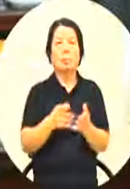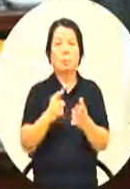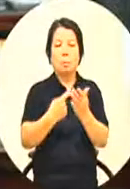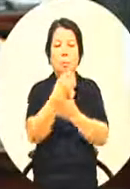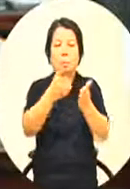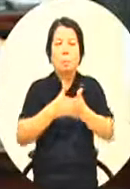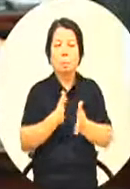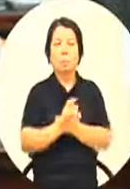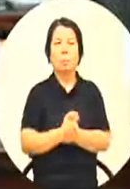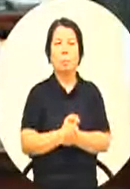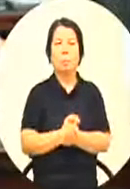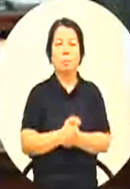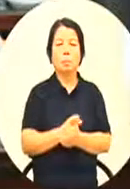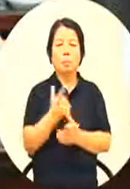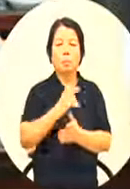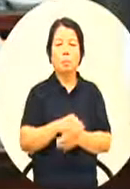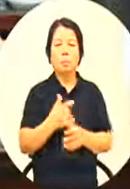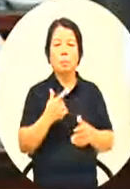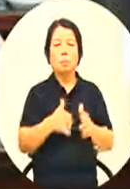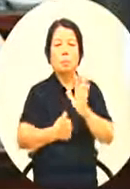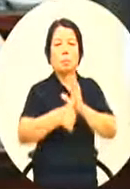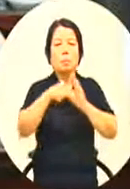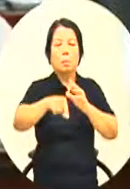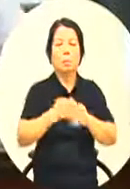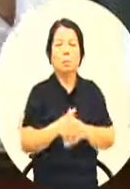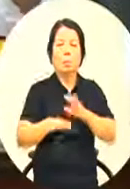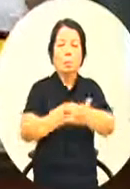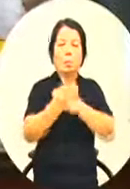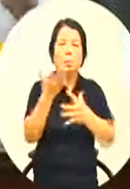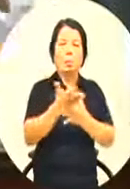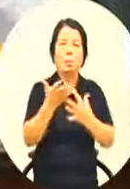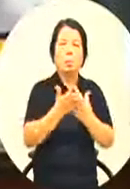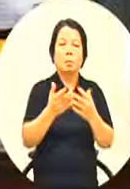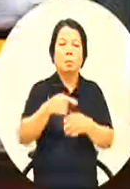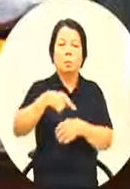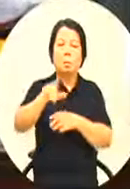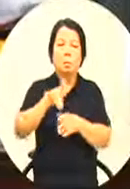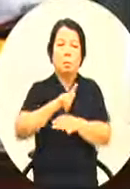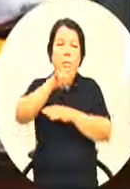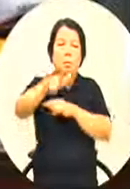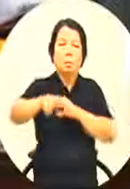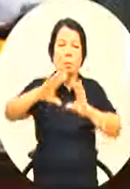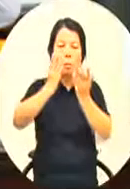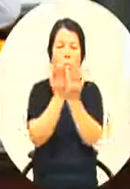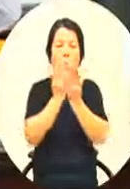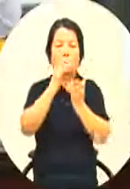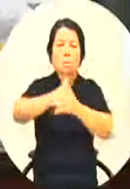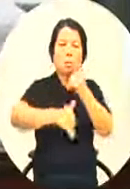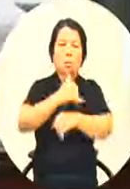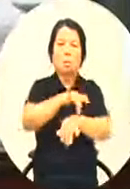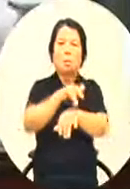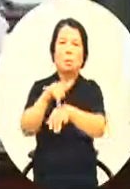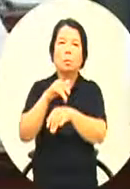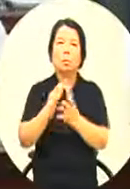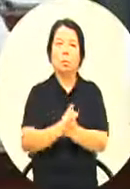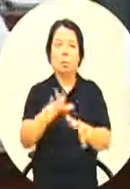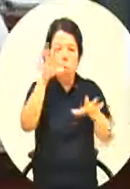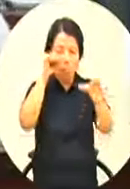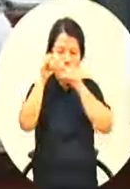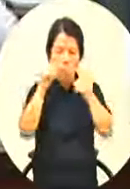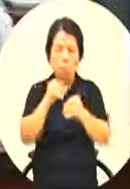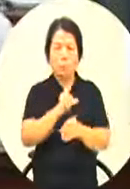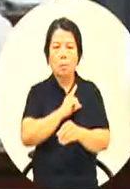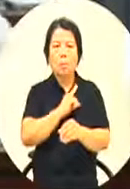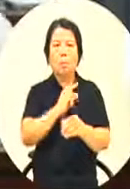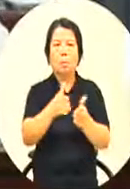氛围名为空间的到出国留学不一样的生活体验以外知识的取得本身